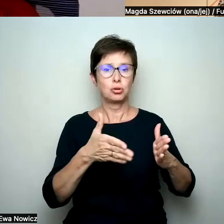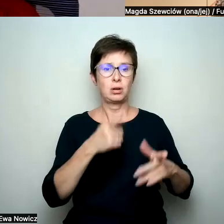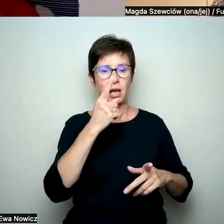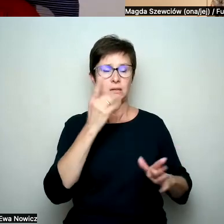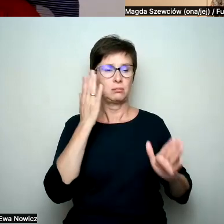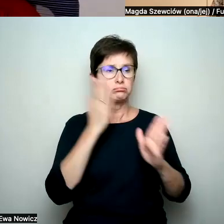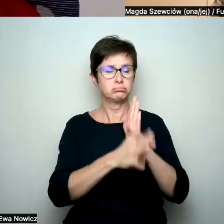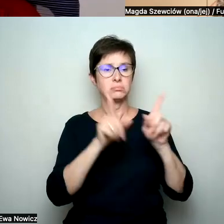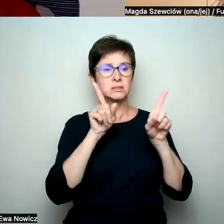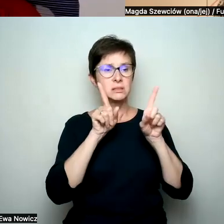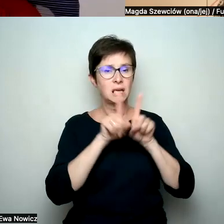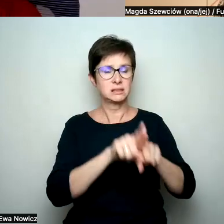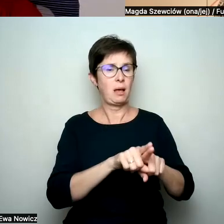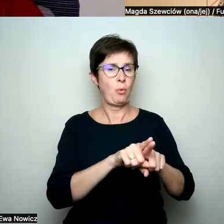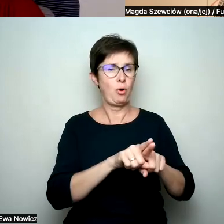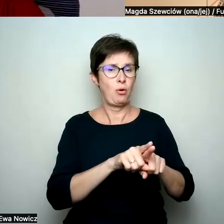prostu jest niezmienna.